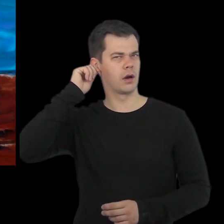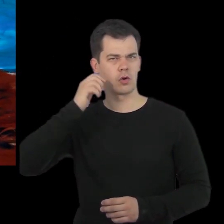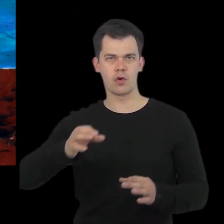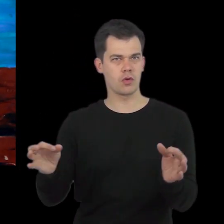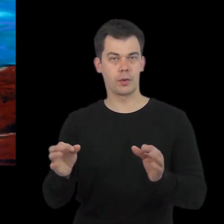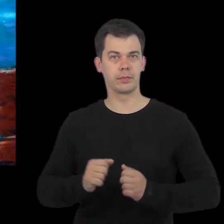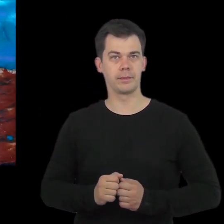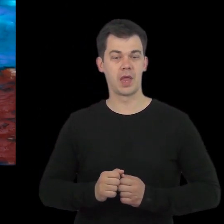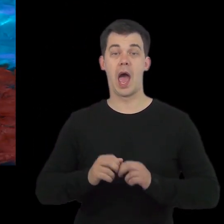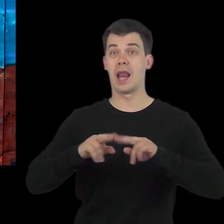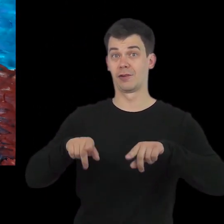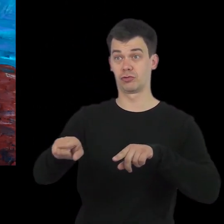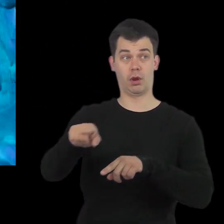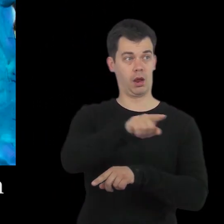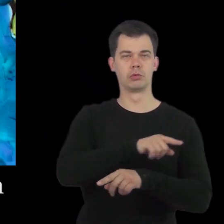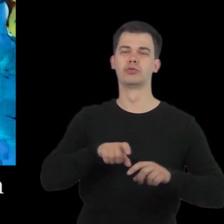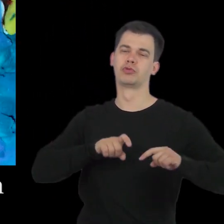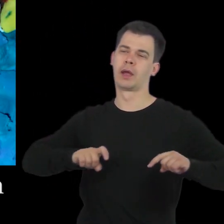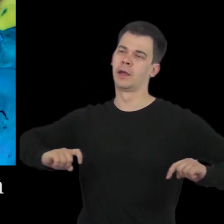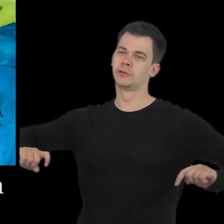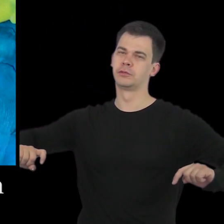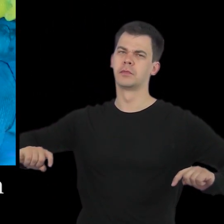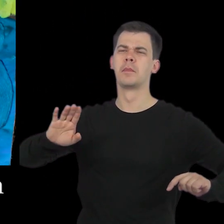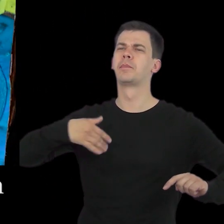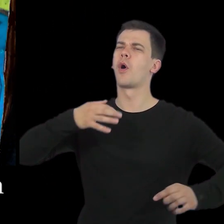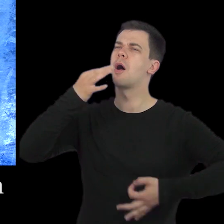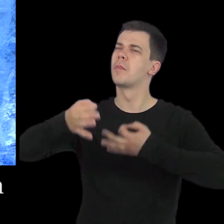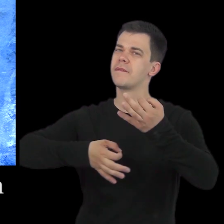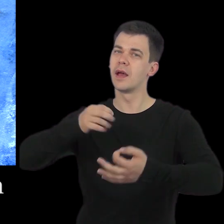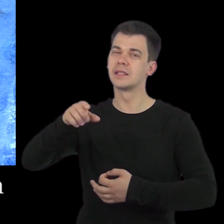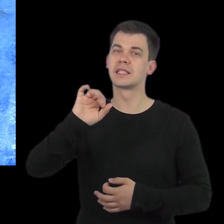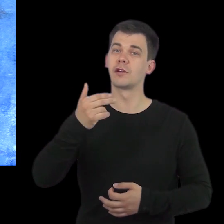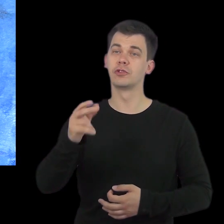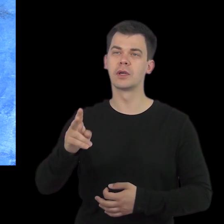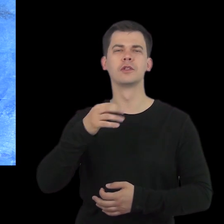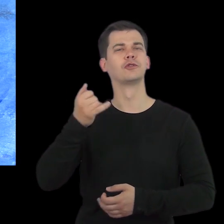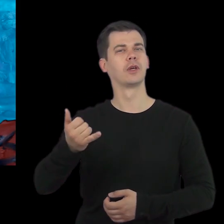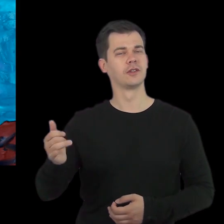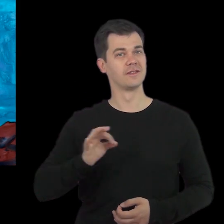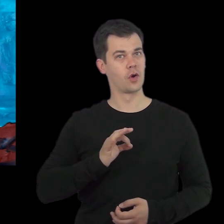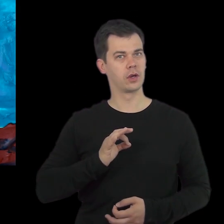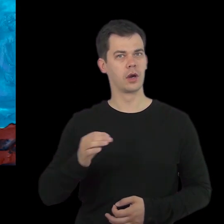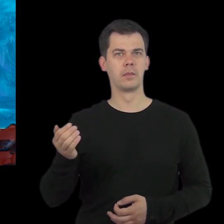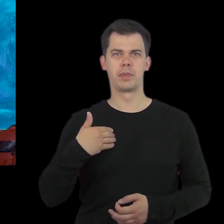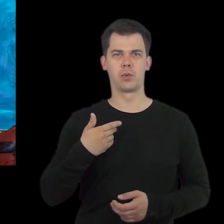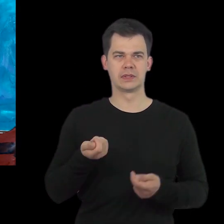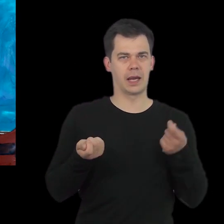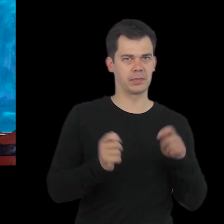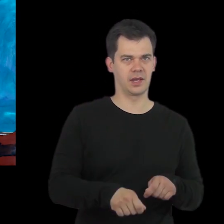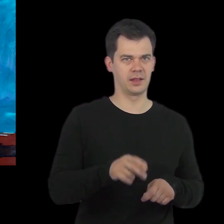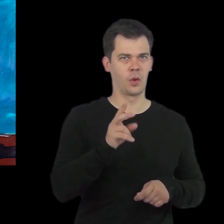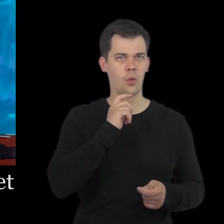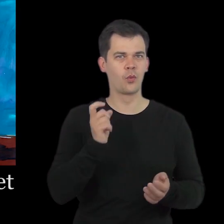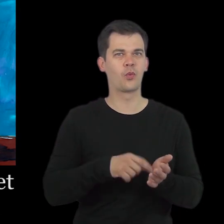Włańczyni siedziała w pięknej komnacie. Opowiedziała Stańczykowi historię swoich dzieci, zaklętych w kuropatwy. W